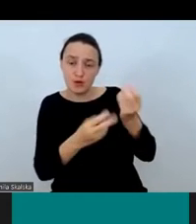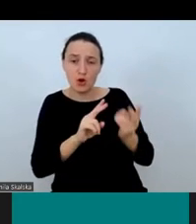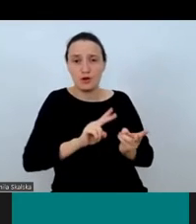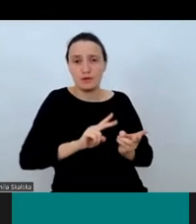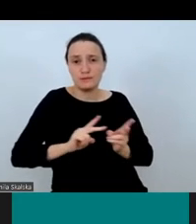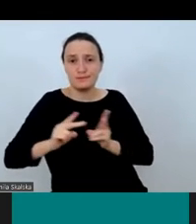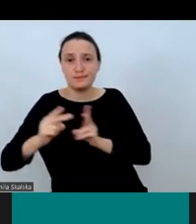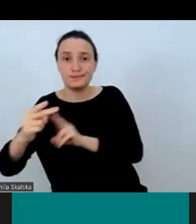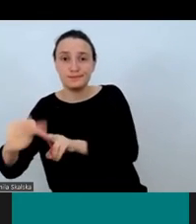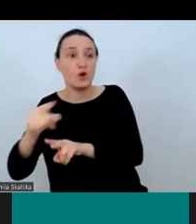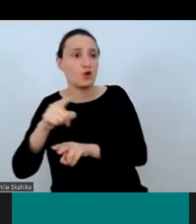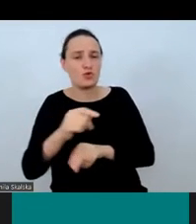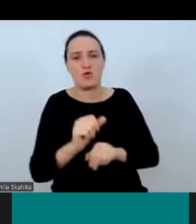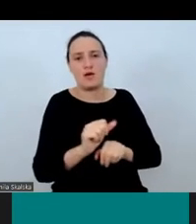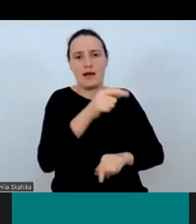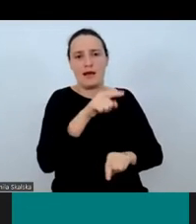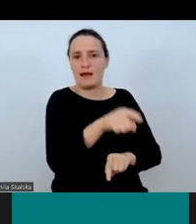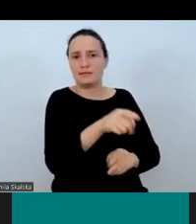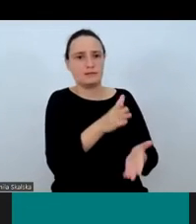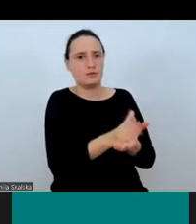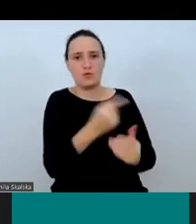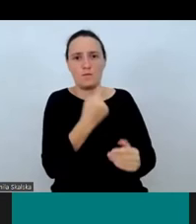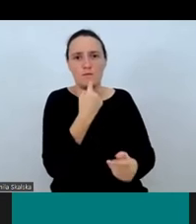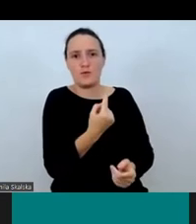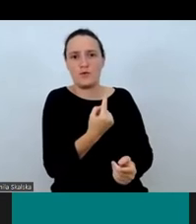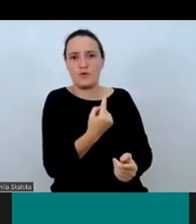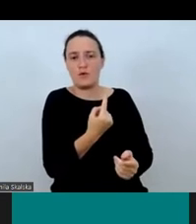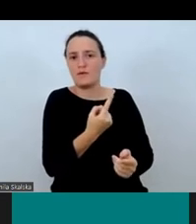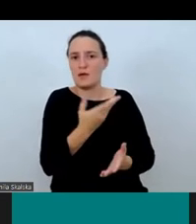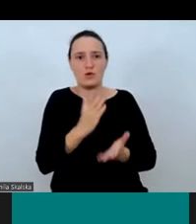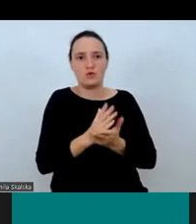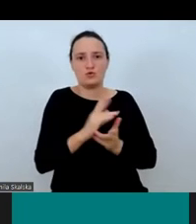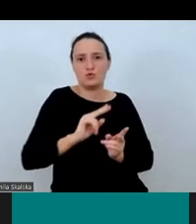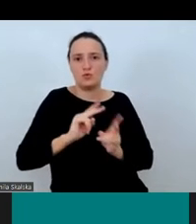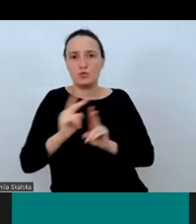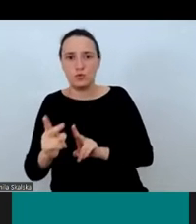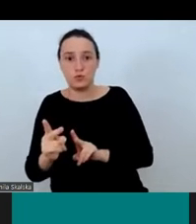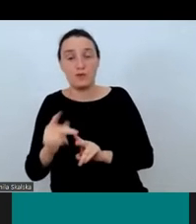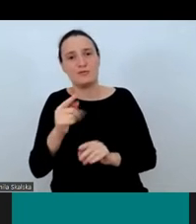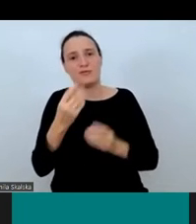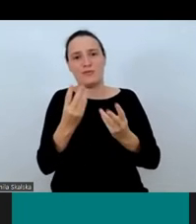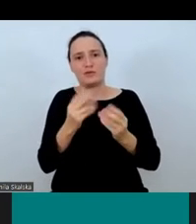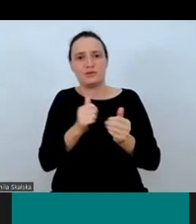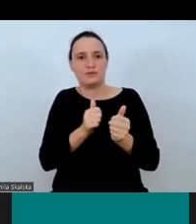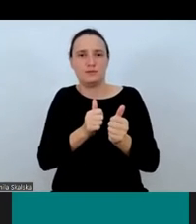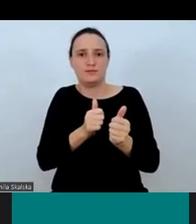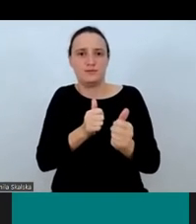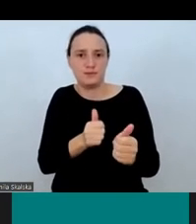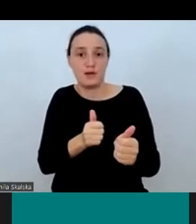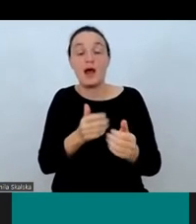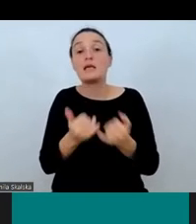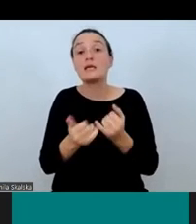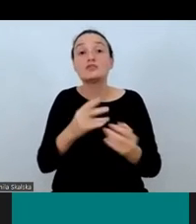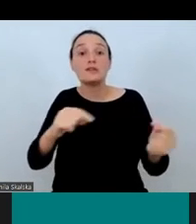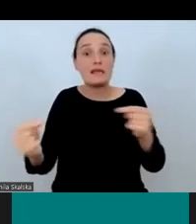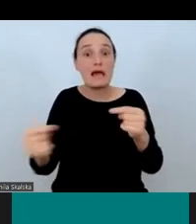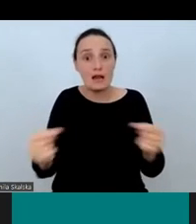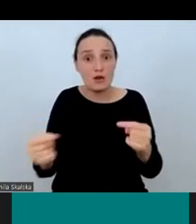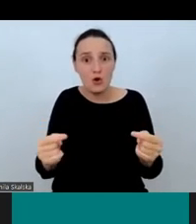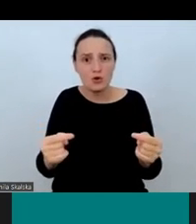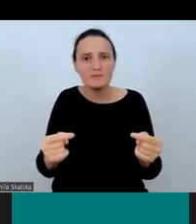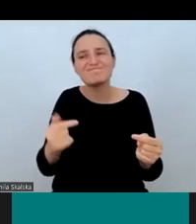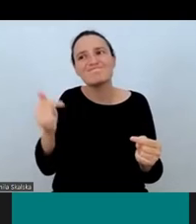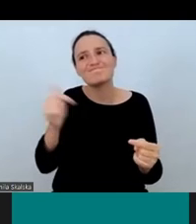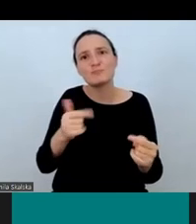istota tłumaczenia ustnego. Natomiast w przypadku tłumaczenia dialogowego musimy